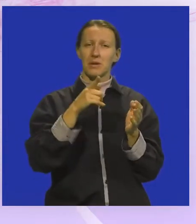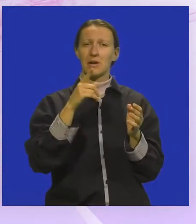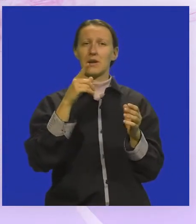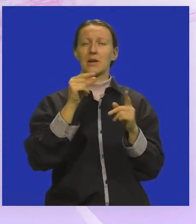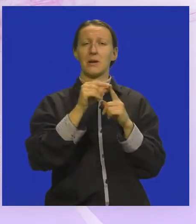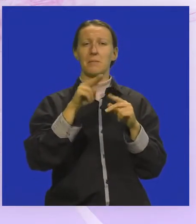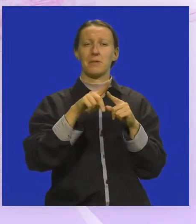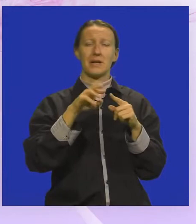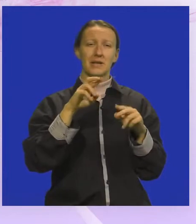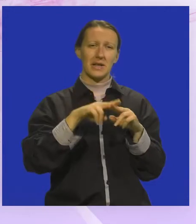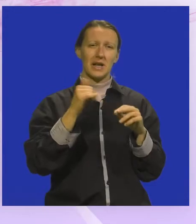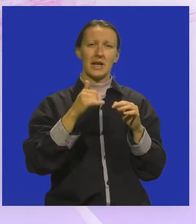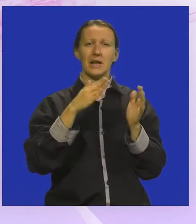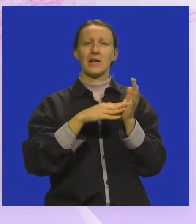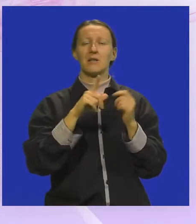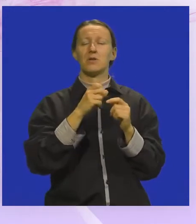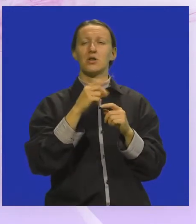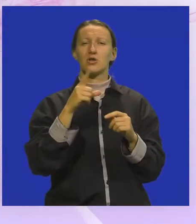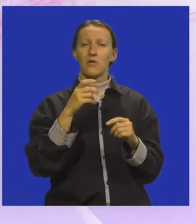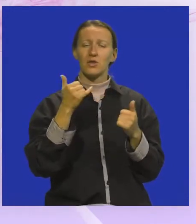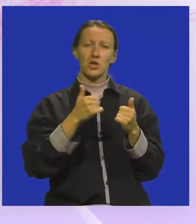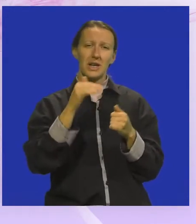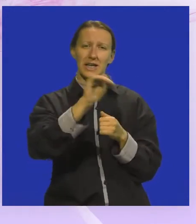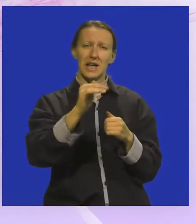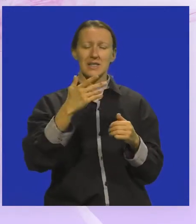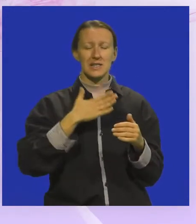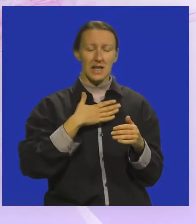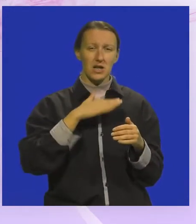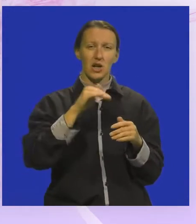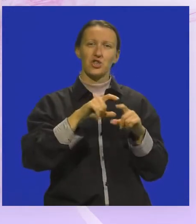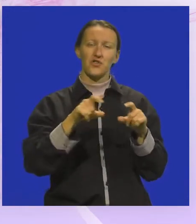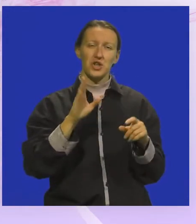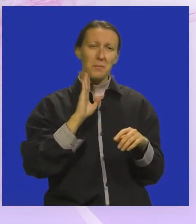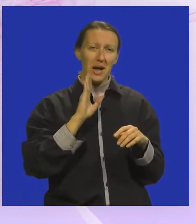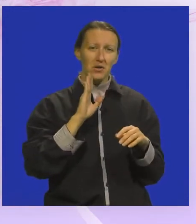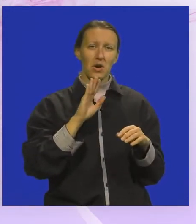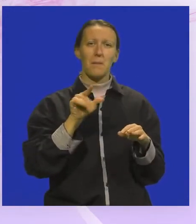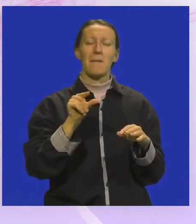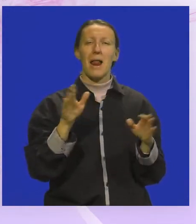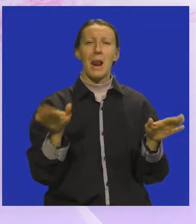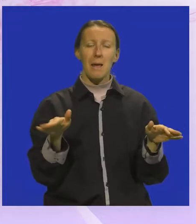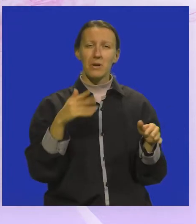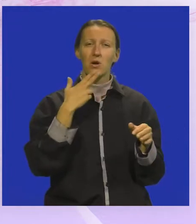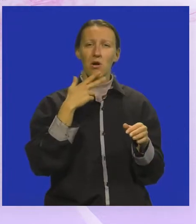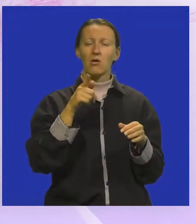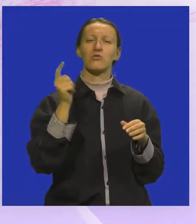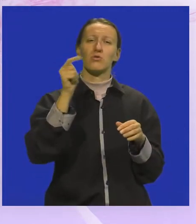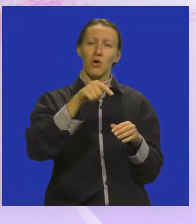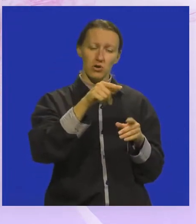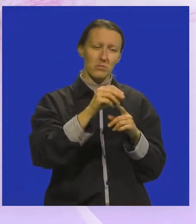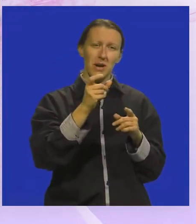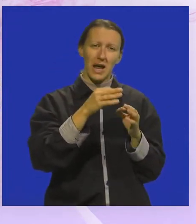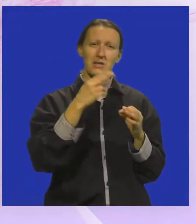Aurelije Peteh ili generala Ivana Miškovića ili djeca iz našeg dječjeg vrtića Medulin, malih Leptirića koji su došli na